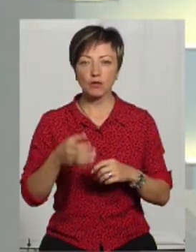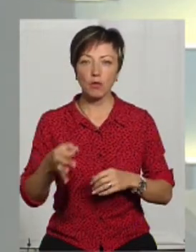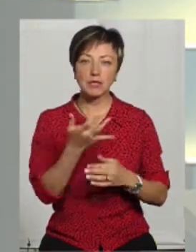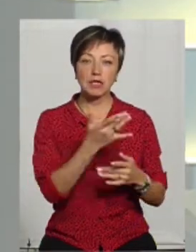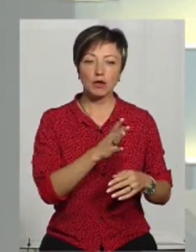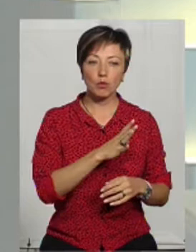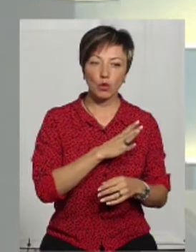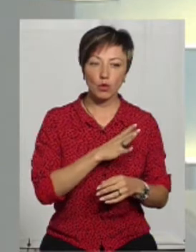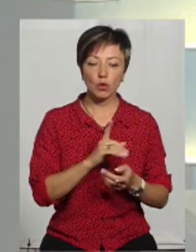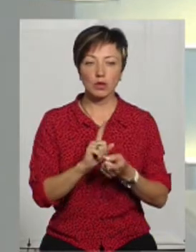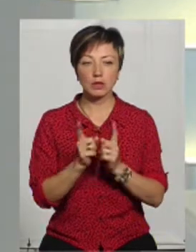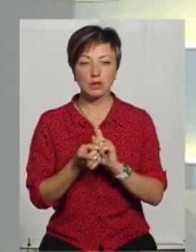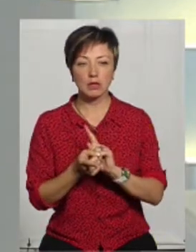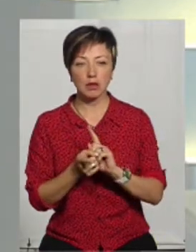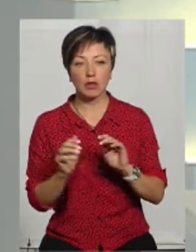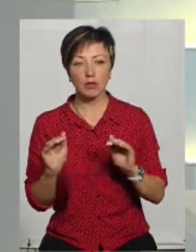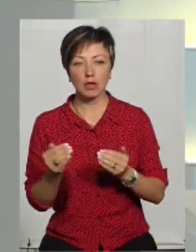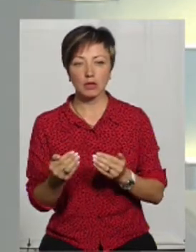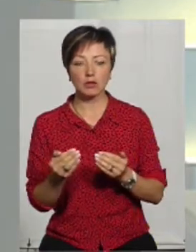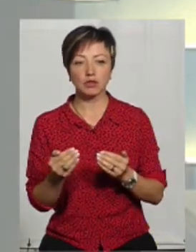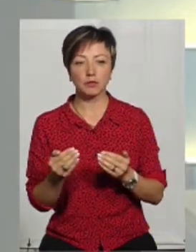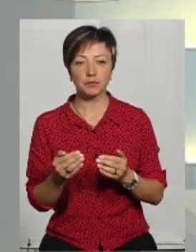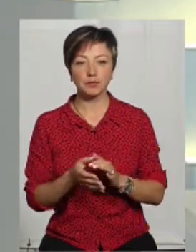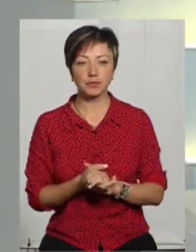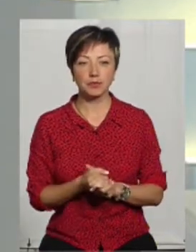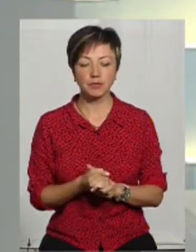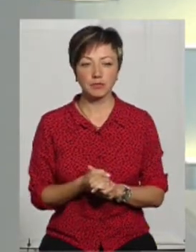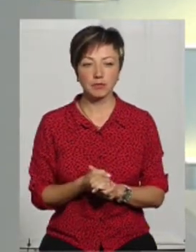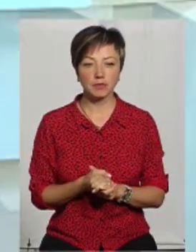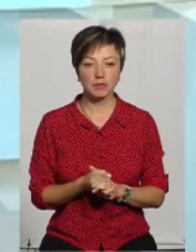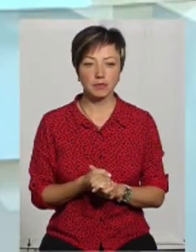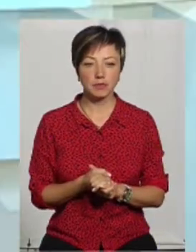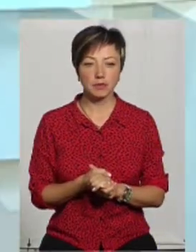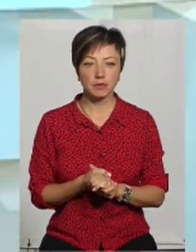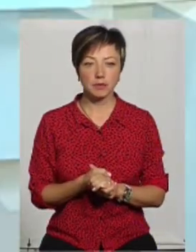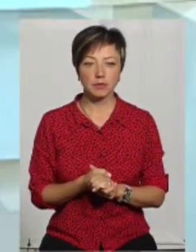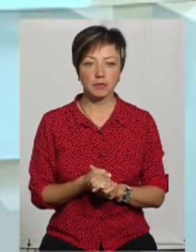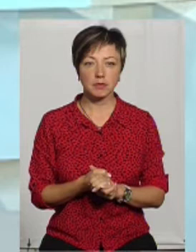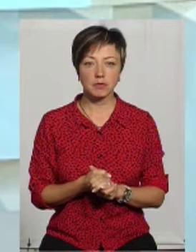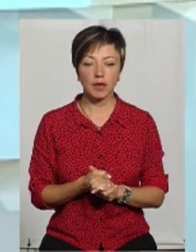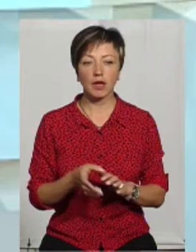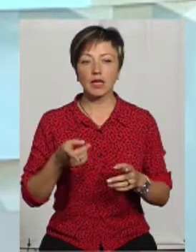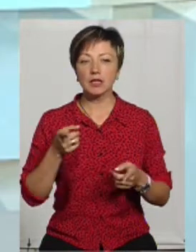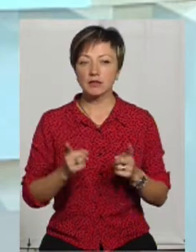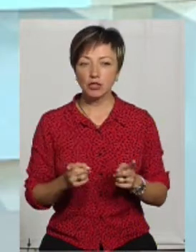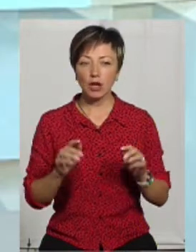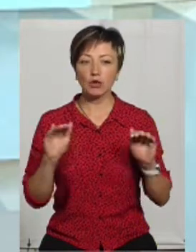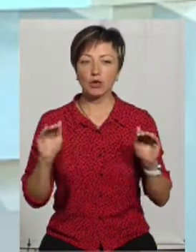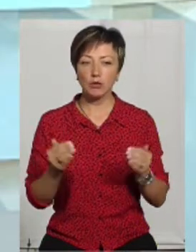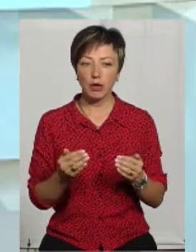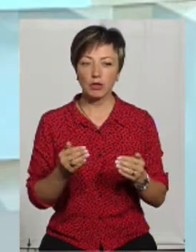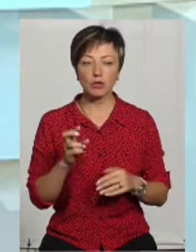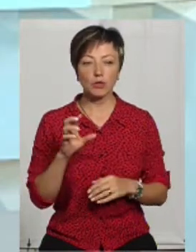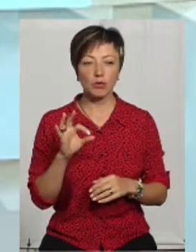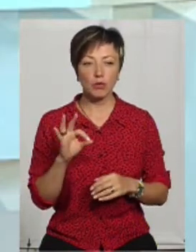наприклад, і їх стало менше, так само? Ну, звичайно, їх зменшилось, оскільки